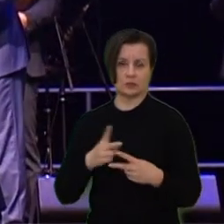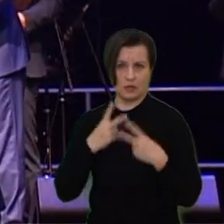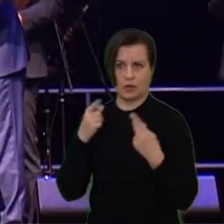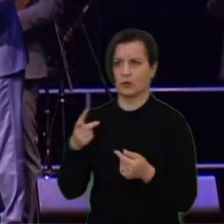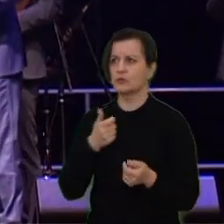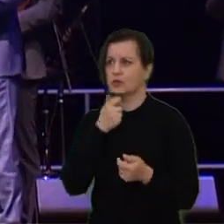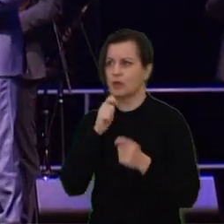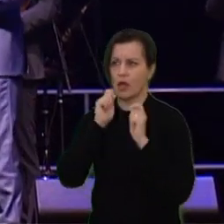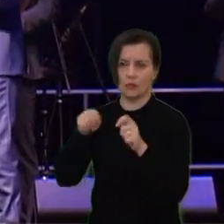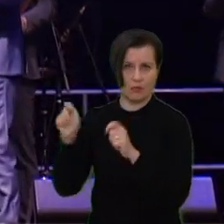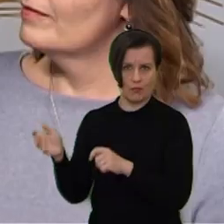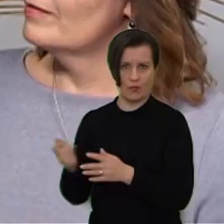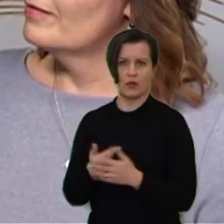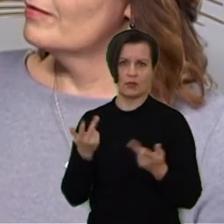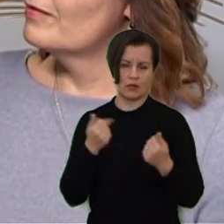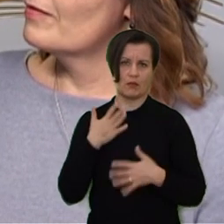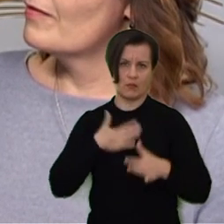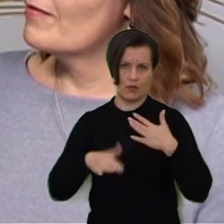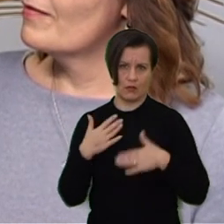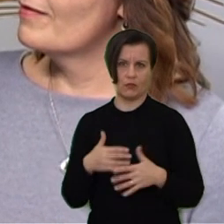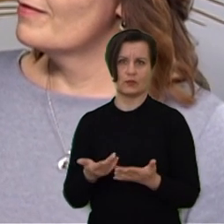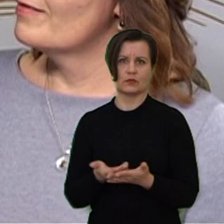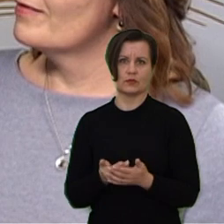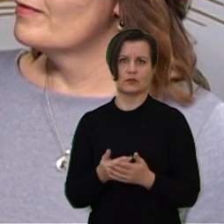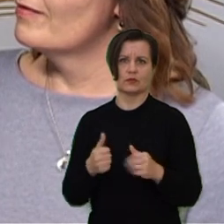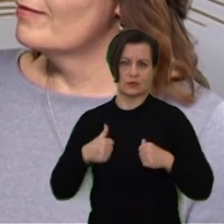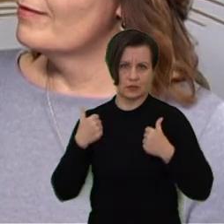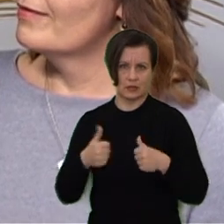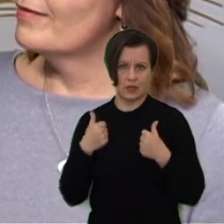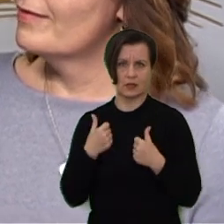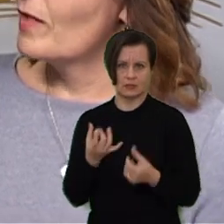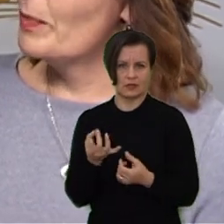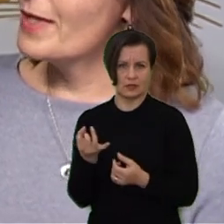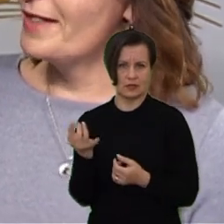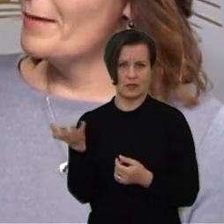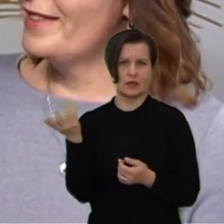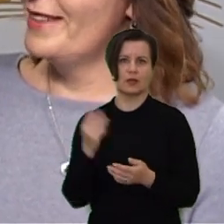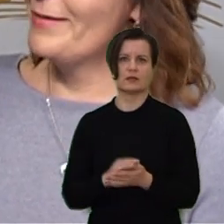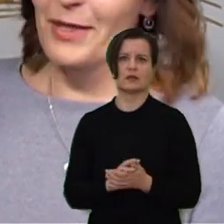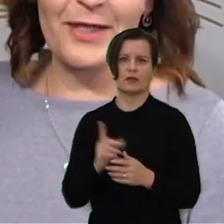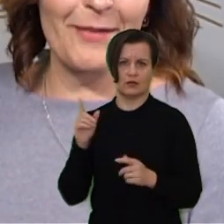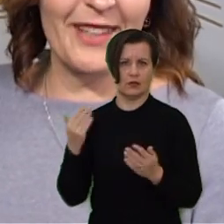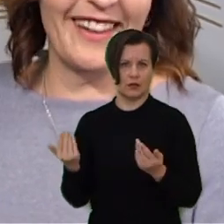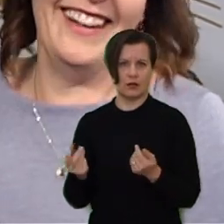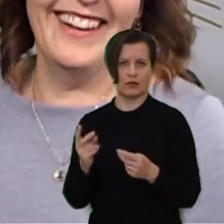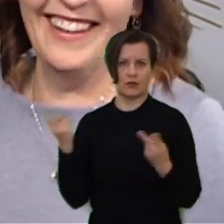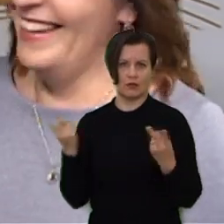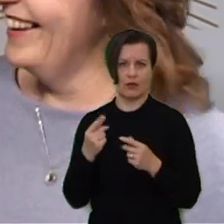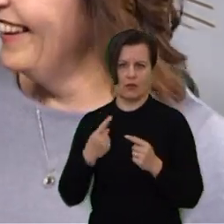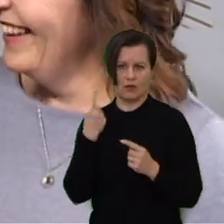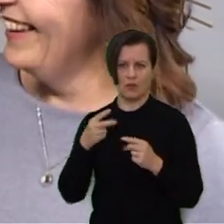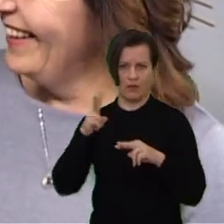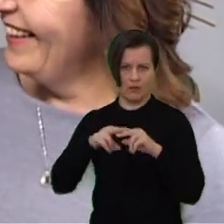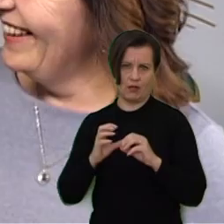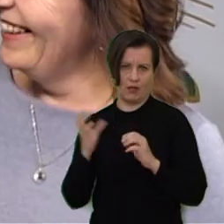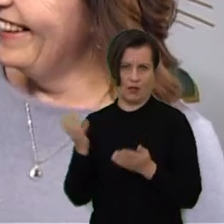kad stengsime? Labai malona, iškai paskatina ir stengsime dar toliau. Pasitemti yra kur dar,